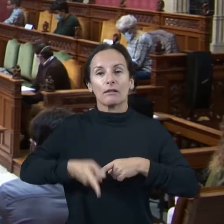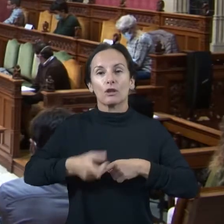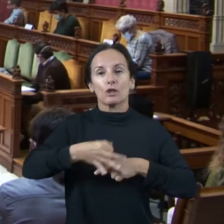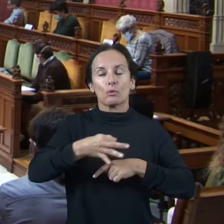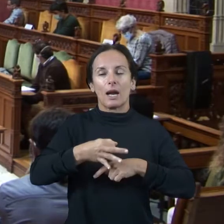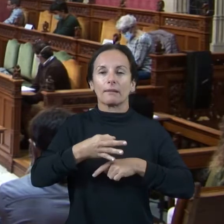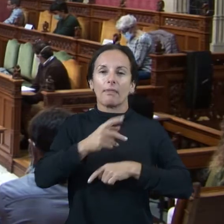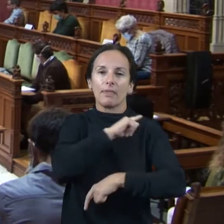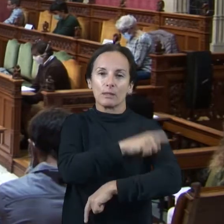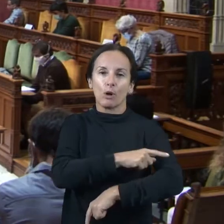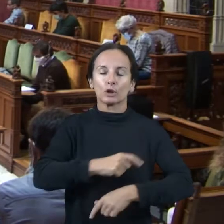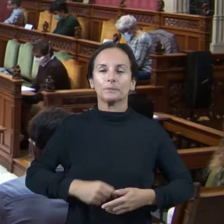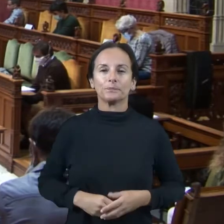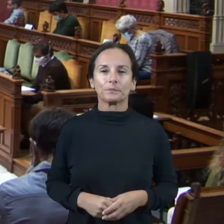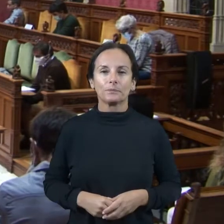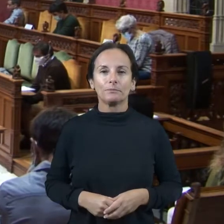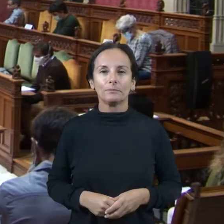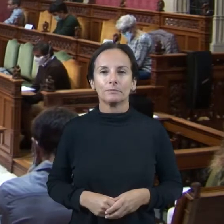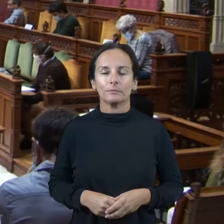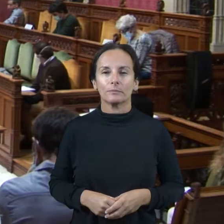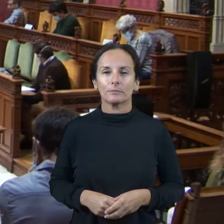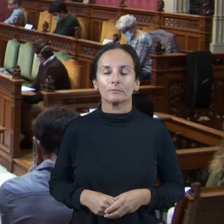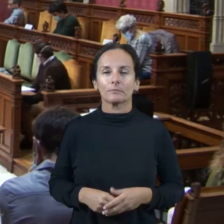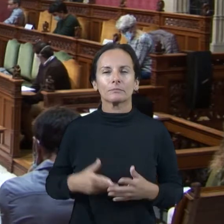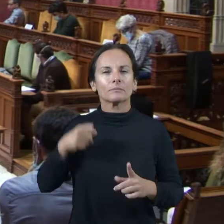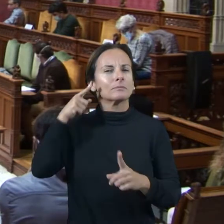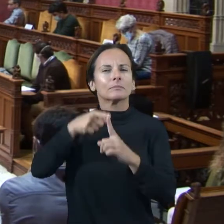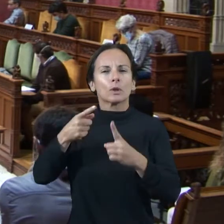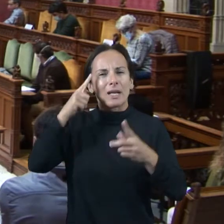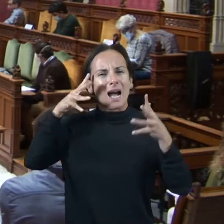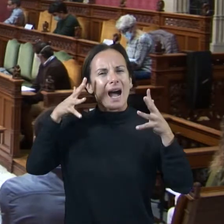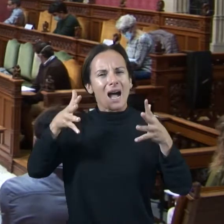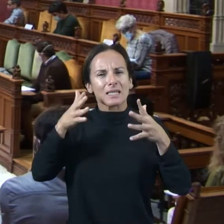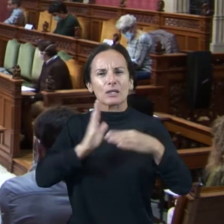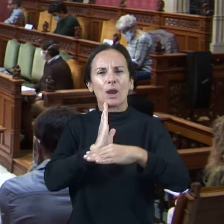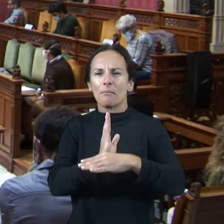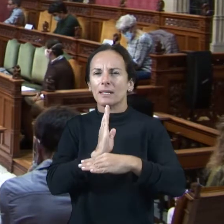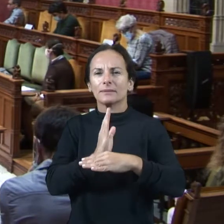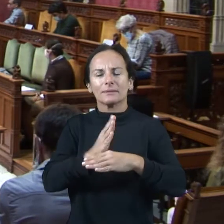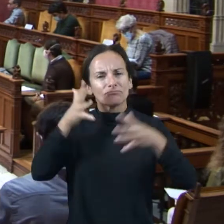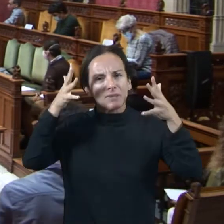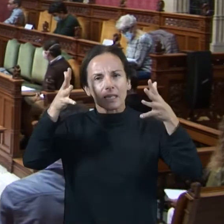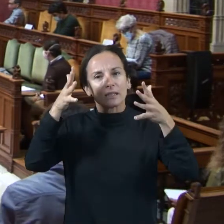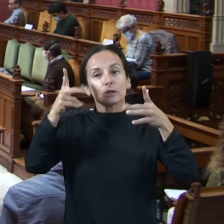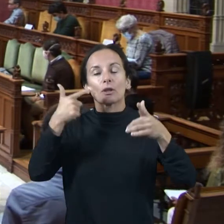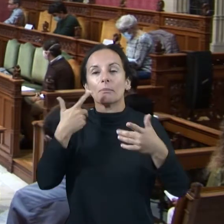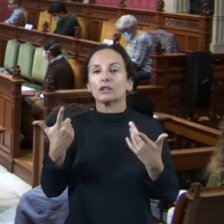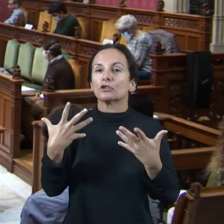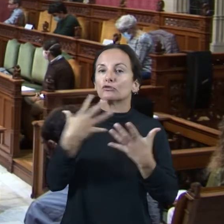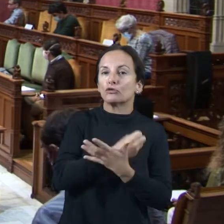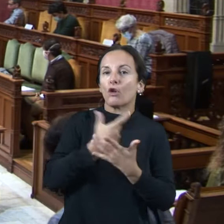del qual tot formarem part és l'assessorament permanent de totes les actuacions que veïm a terme dins els nostres serveis tant